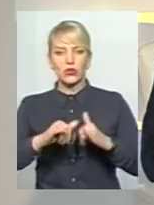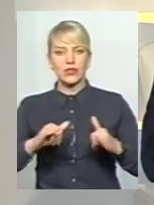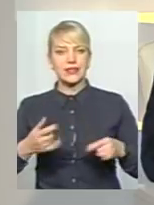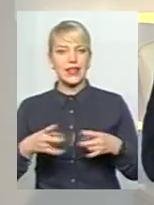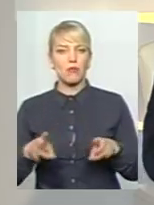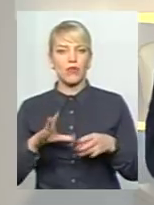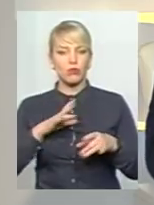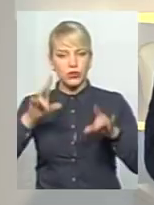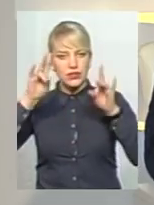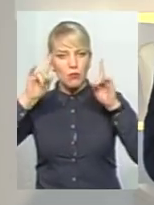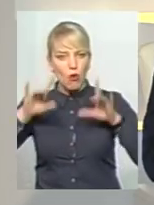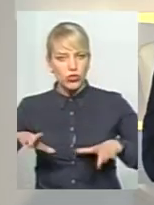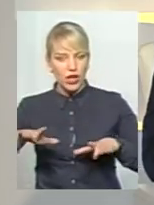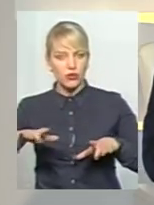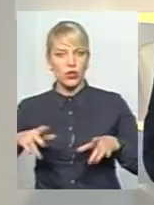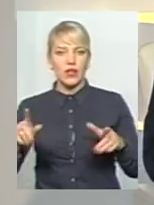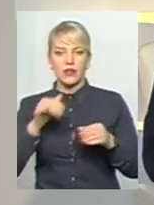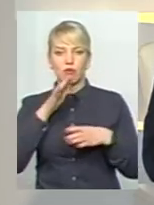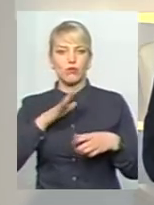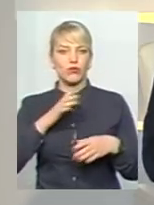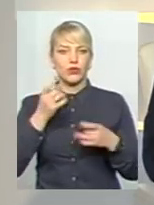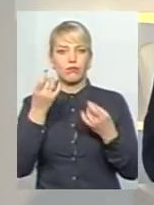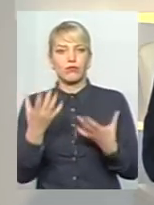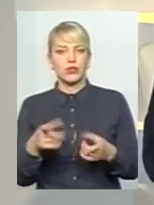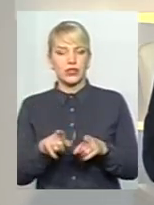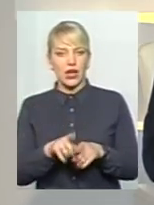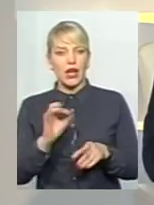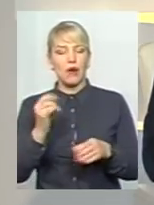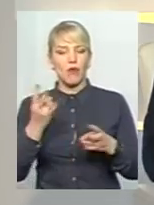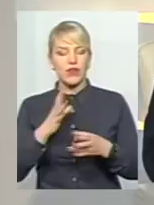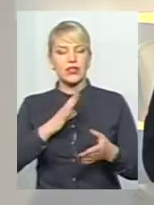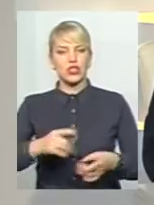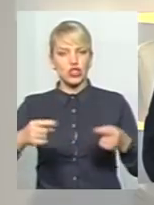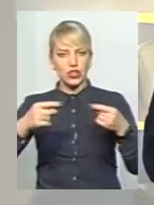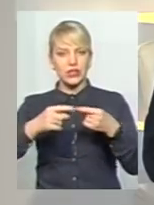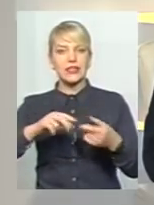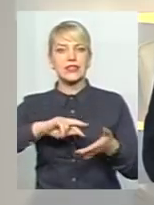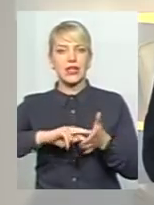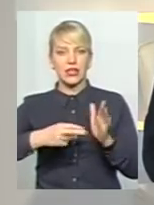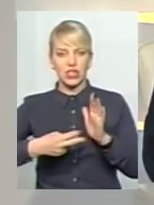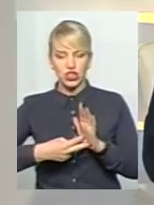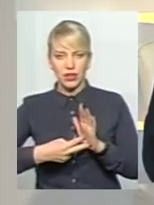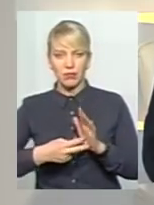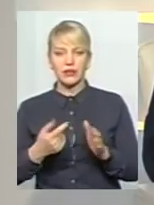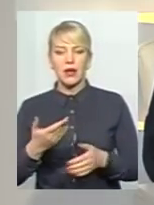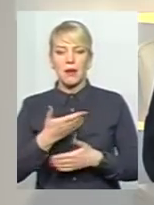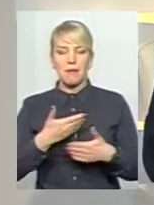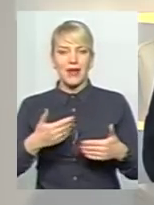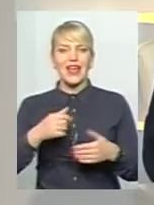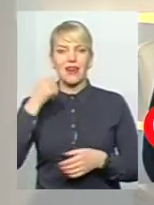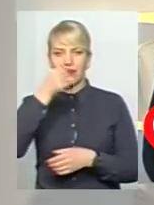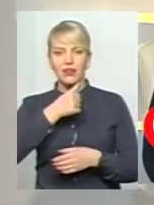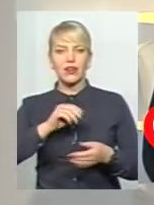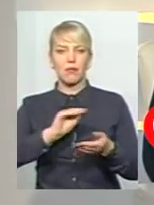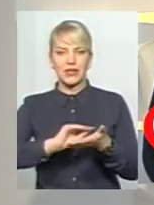спонтанно, це не має бути бути з бухти-баракти, це має бути на основі чіткого стратегічного плану. Ми майже рік писали стратегію,